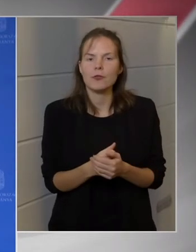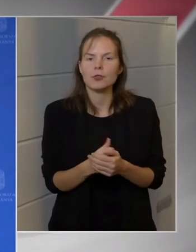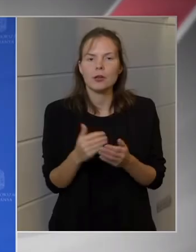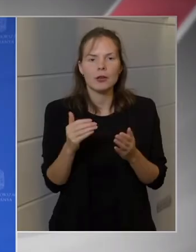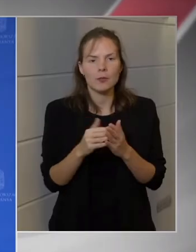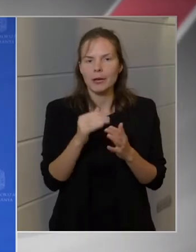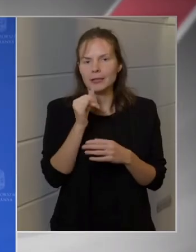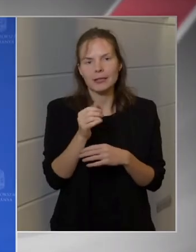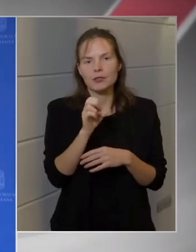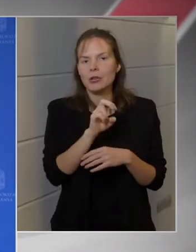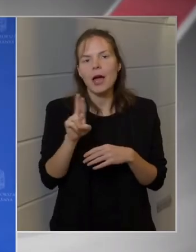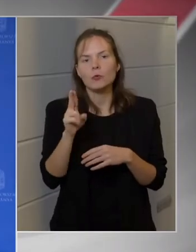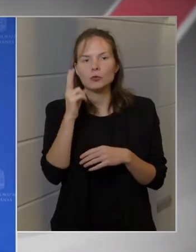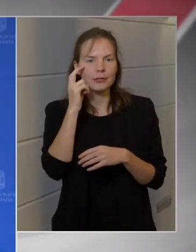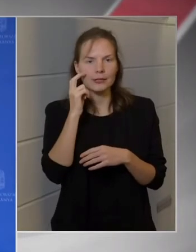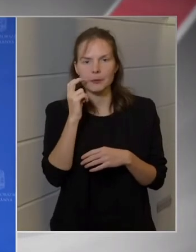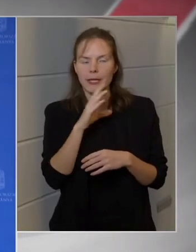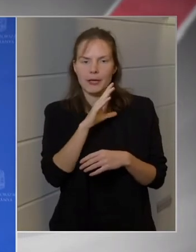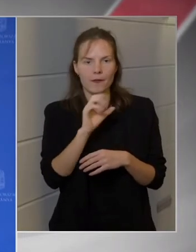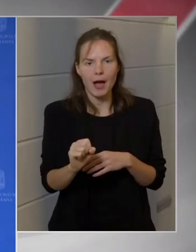rá még uniós intézményi válasz.